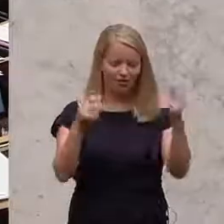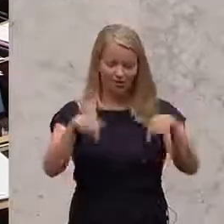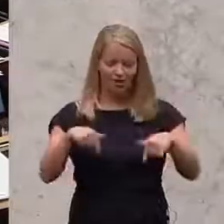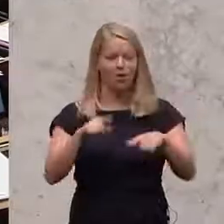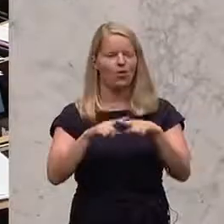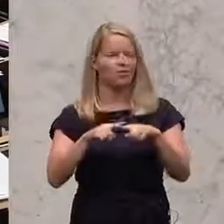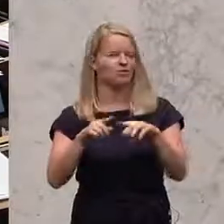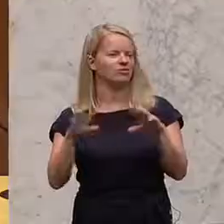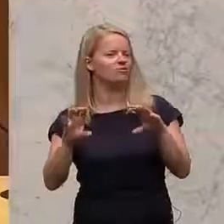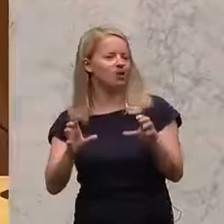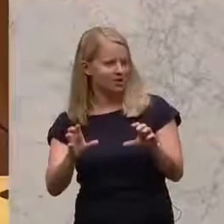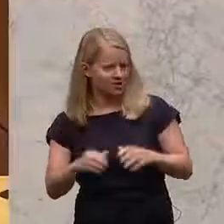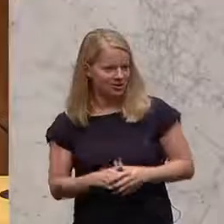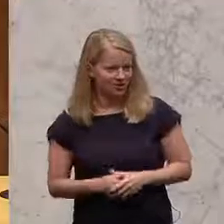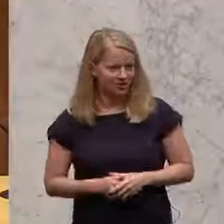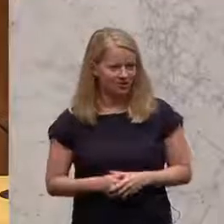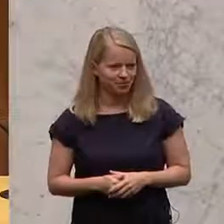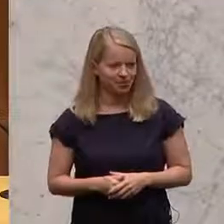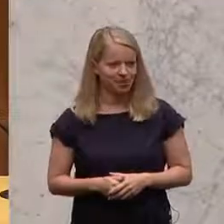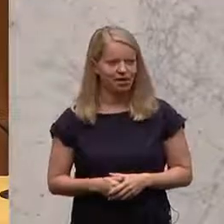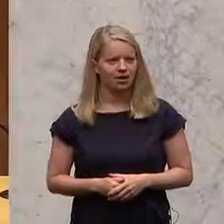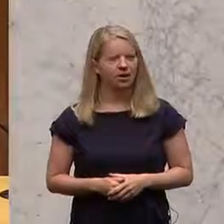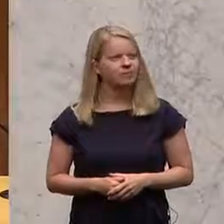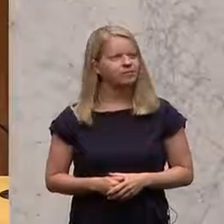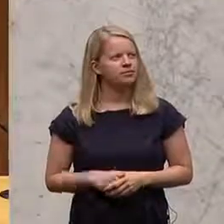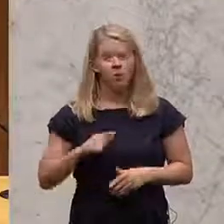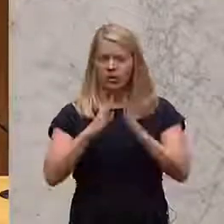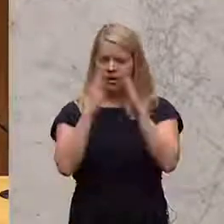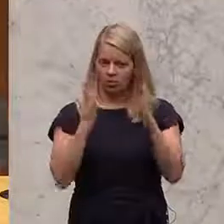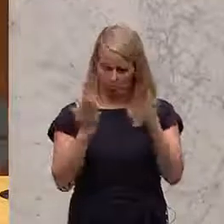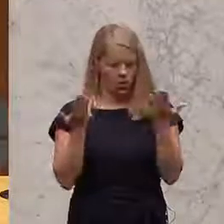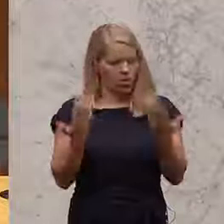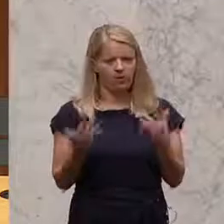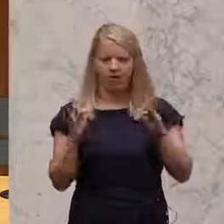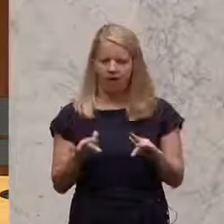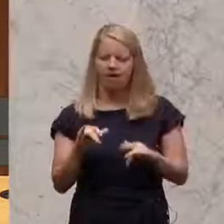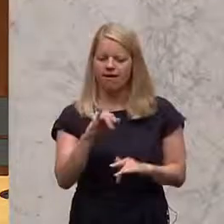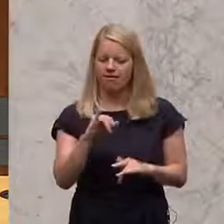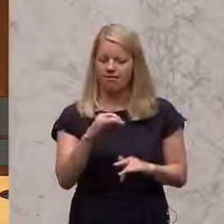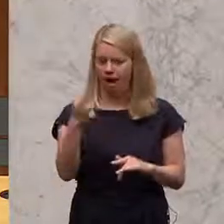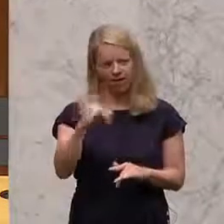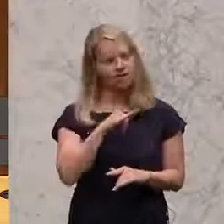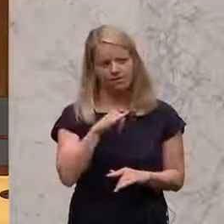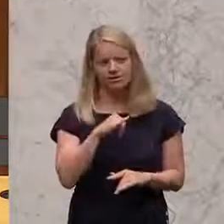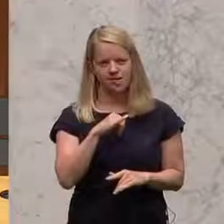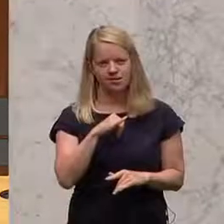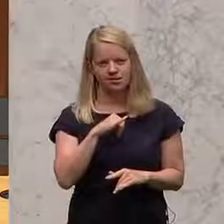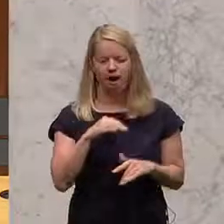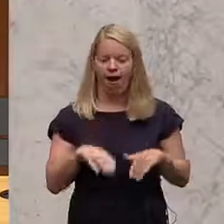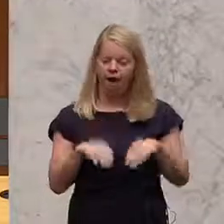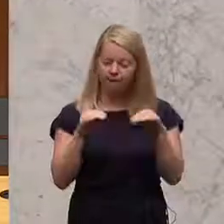Hohes Haus. Wir haben heute einen sehr interessanten Tag. Er hat begonnen mit einer